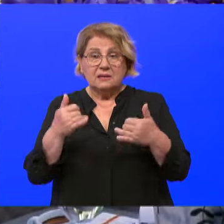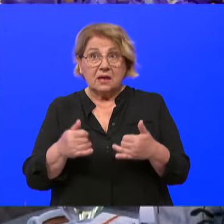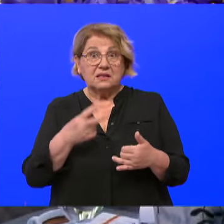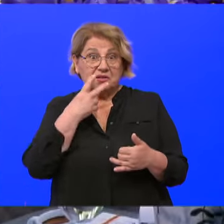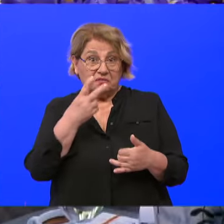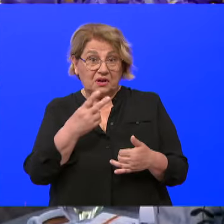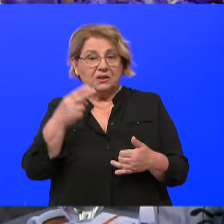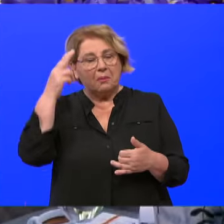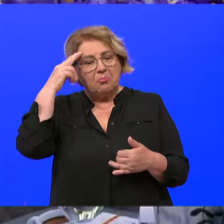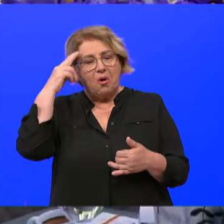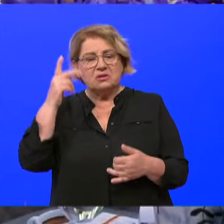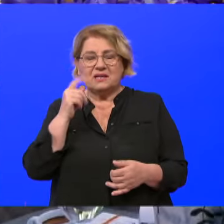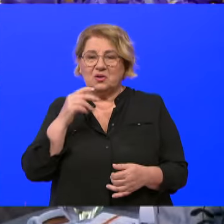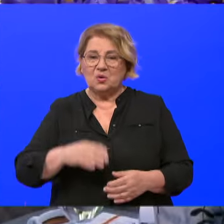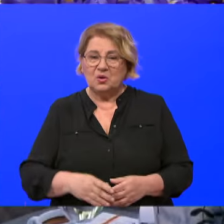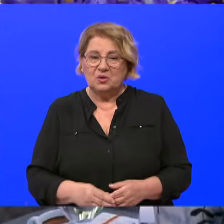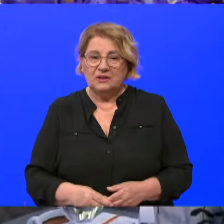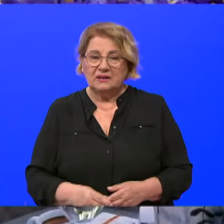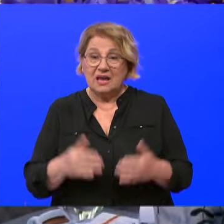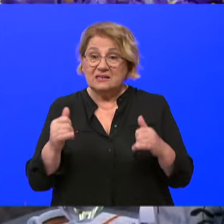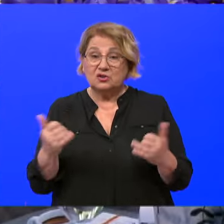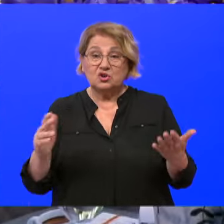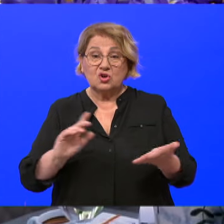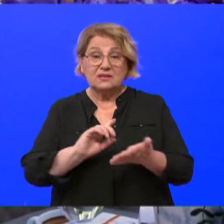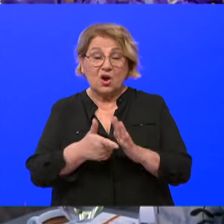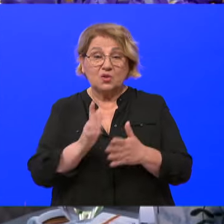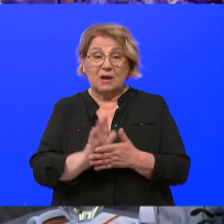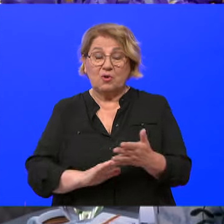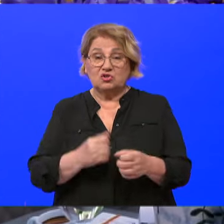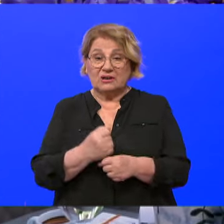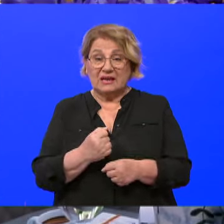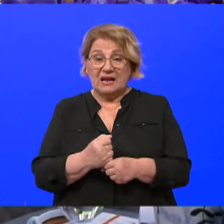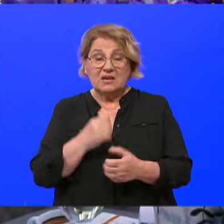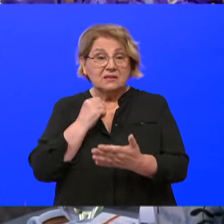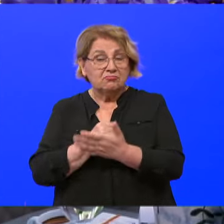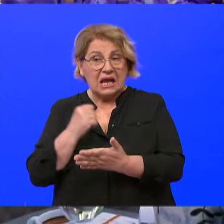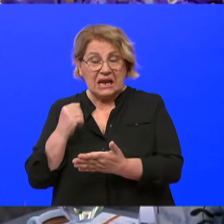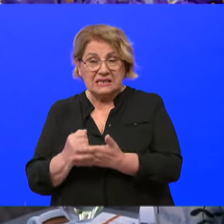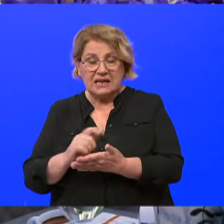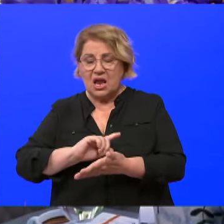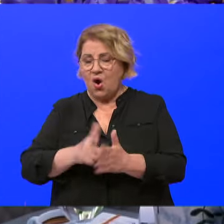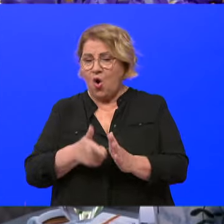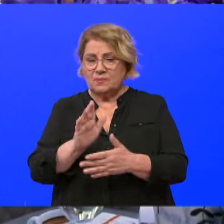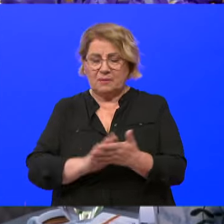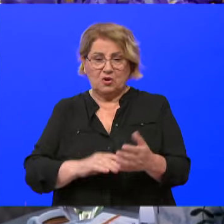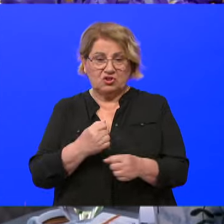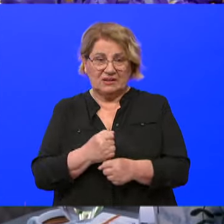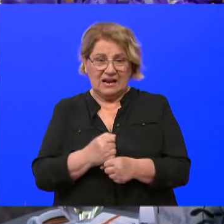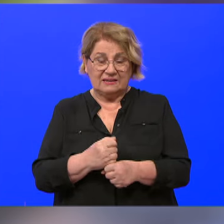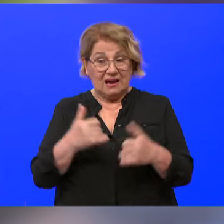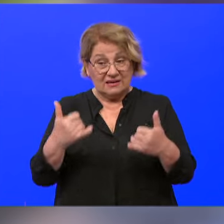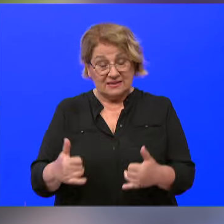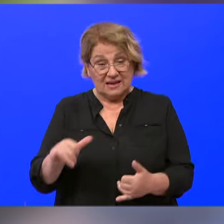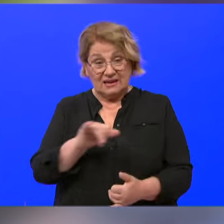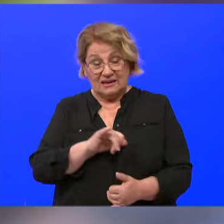ljudi na zovu. Zato što ste odmah počeli raditi. Mi smo se registrirali i odmah ste počeli raditi. Ali mene sad